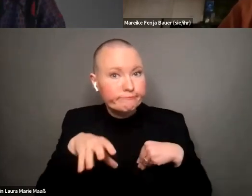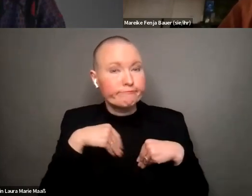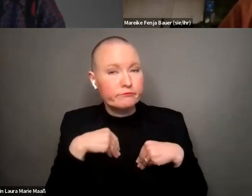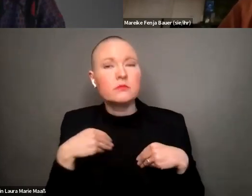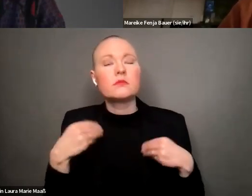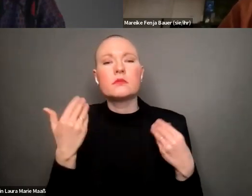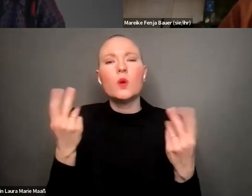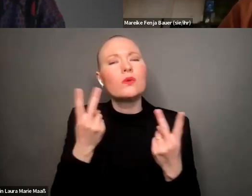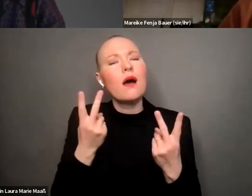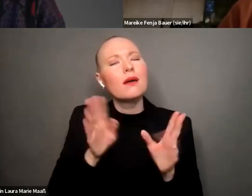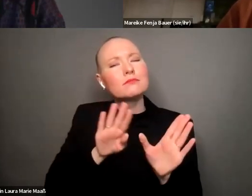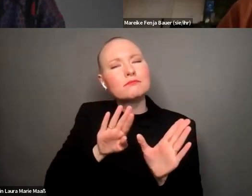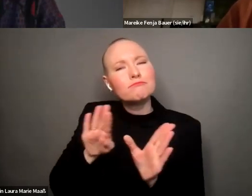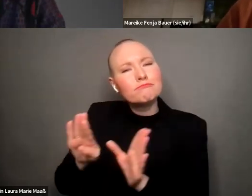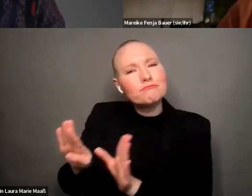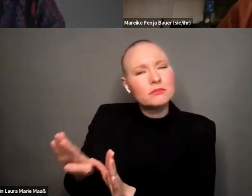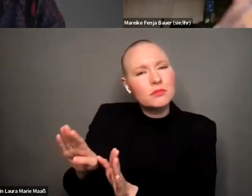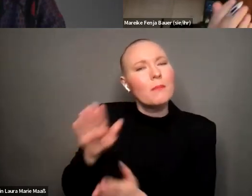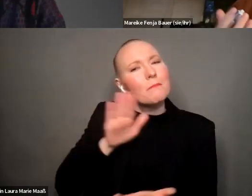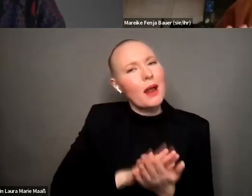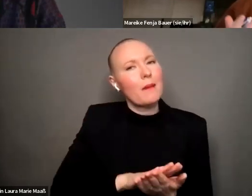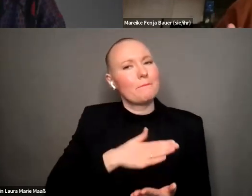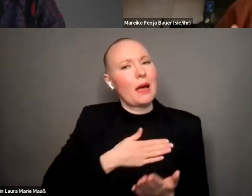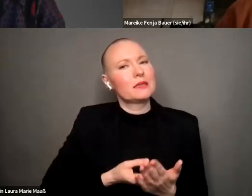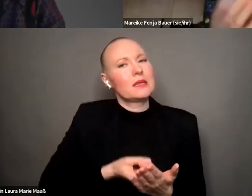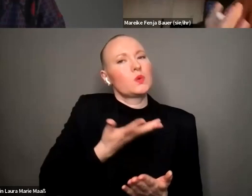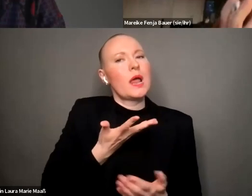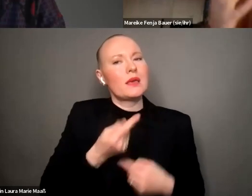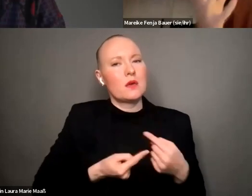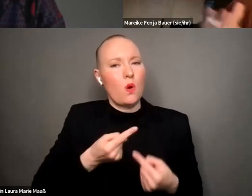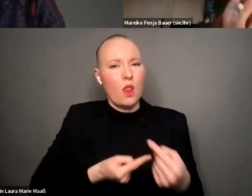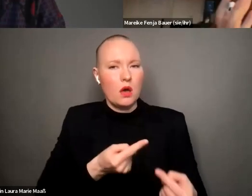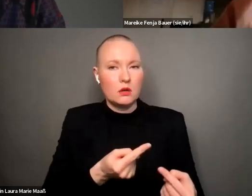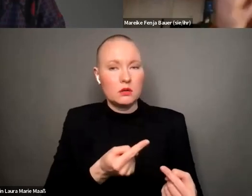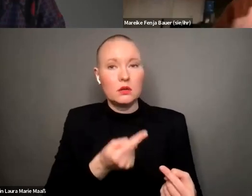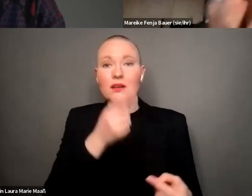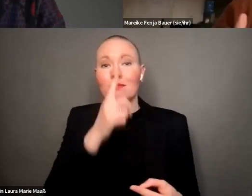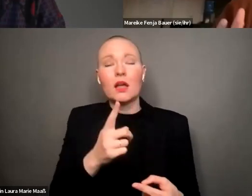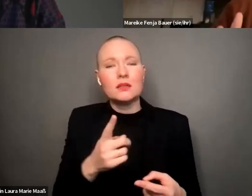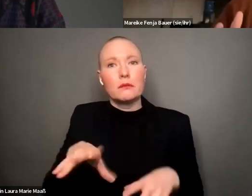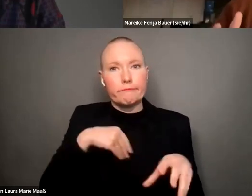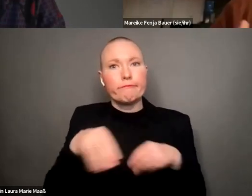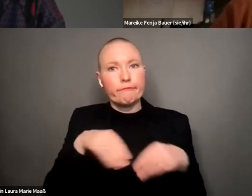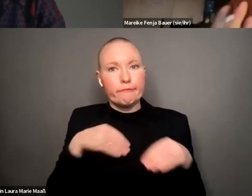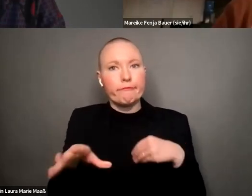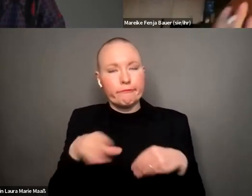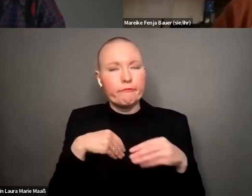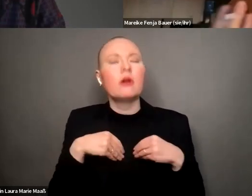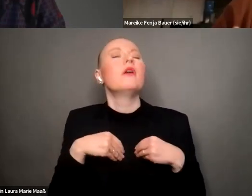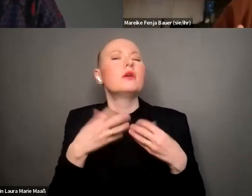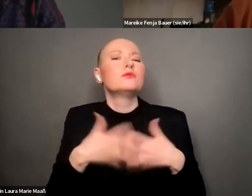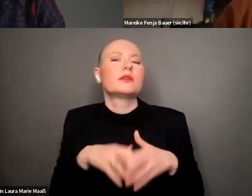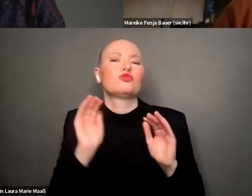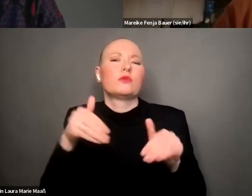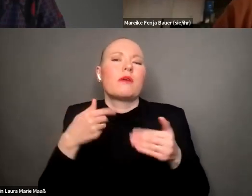und deswegen wärst du überfordert also da sieht man wie sozusagen das schon diese problem erkannt wird aber die problemanalyse